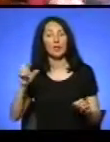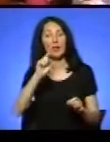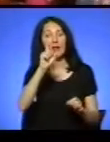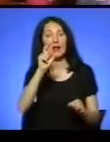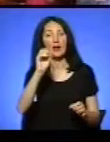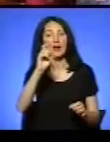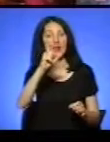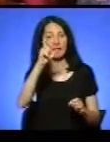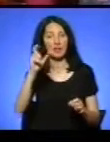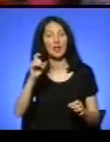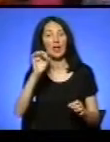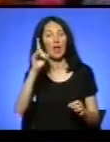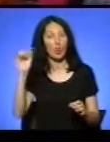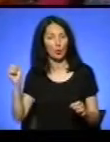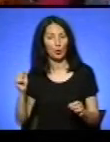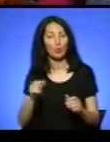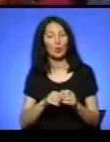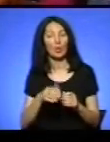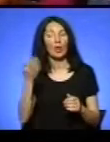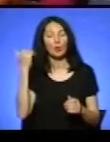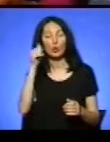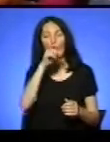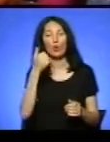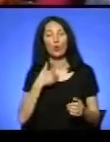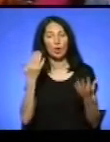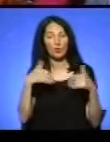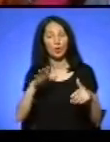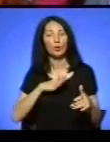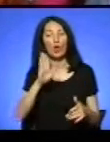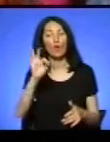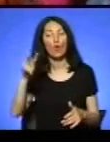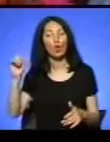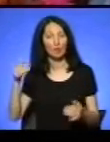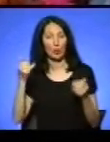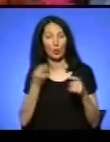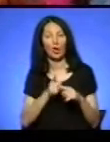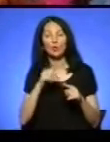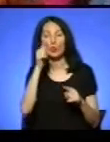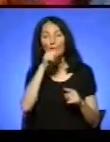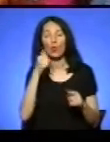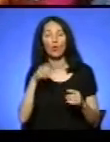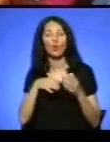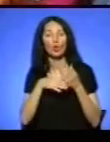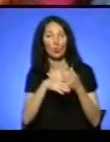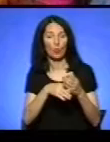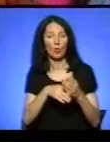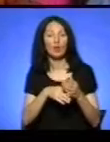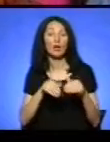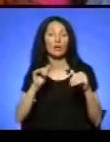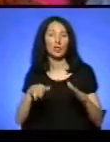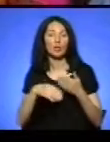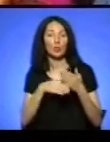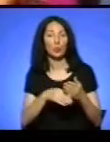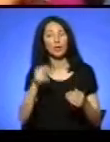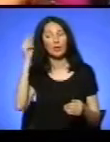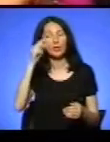Минулого року я вже була волонтером, а цього року вирішила допомогти вивчити англійську мову дітям тут. Я щаслива, що попала саме